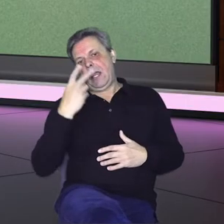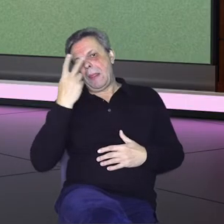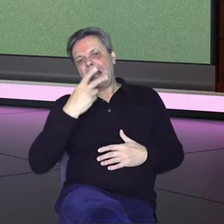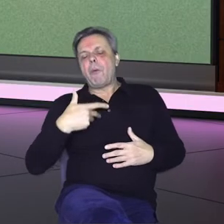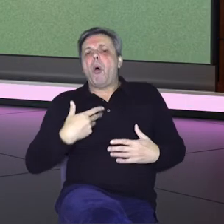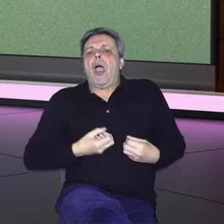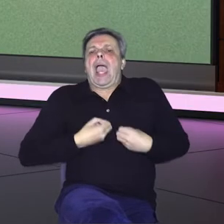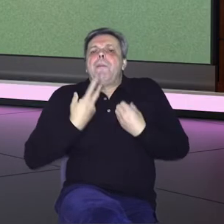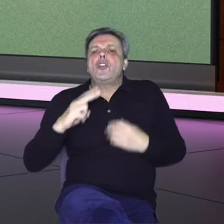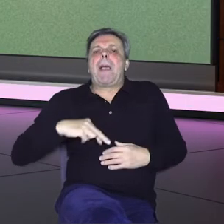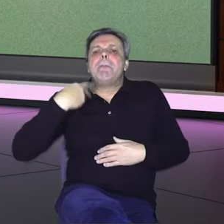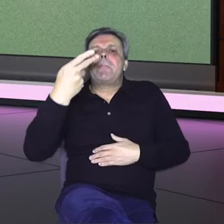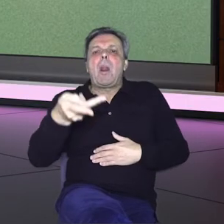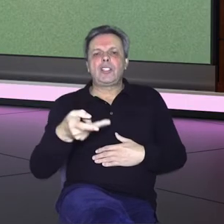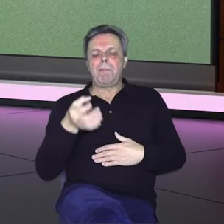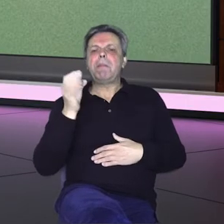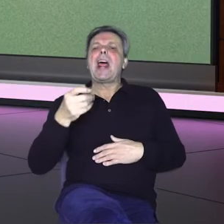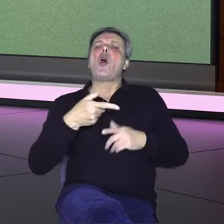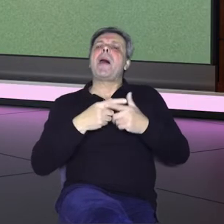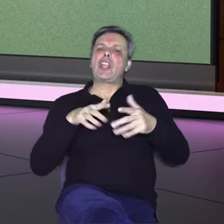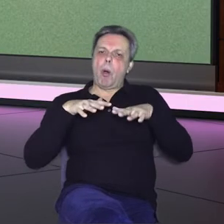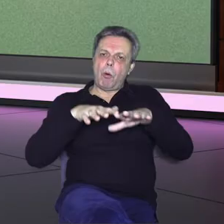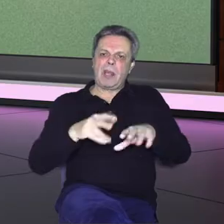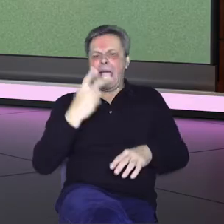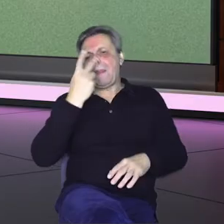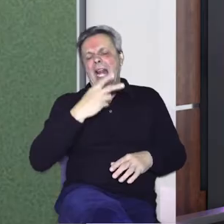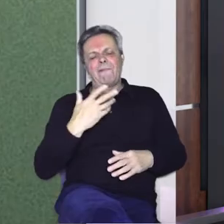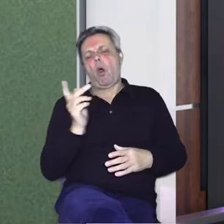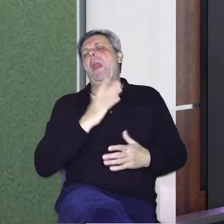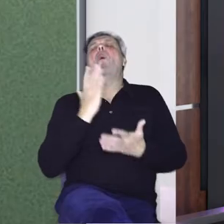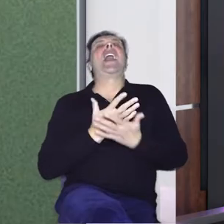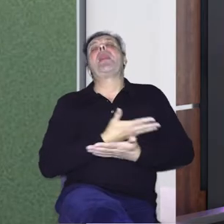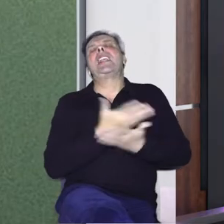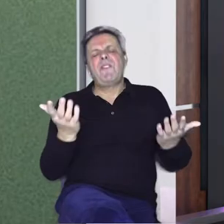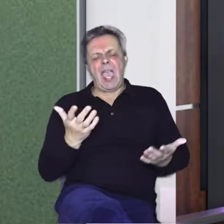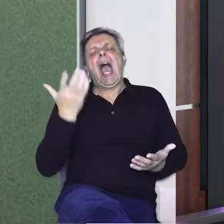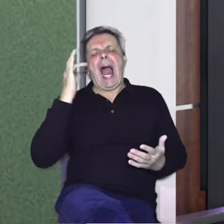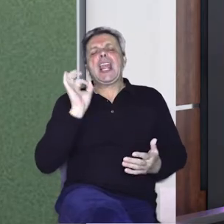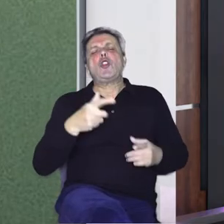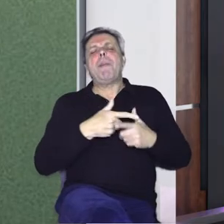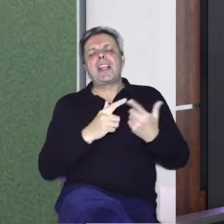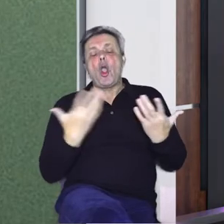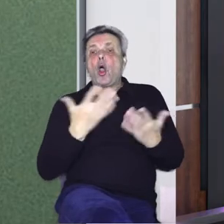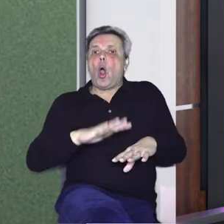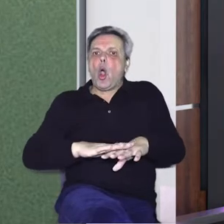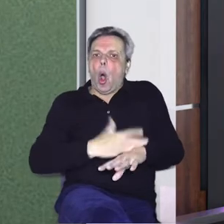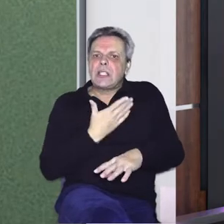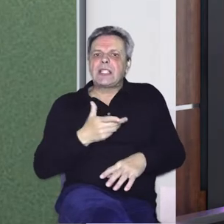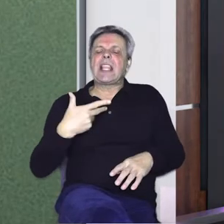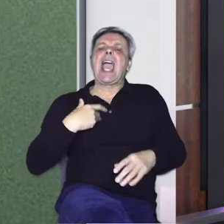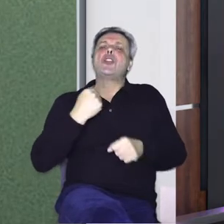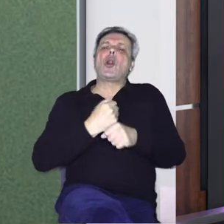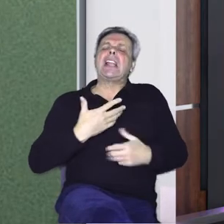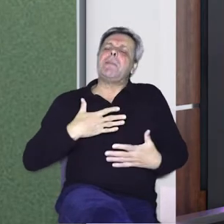te emocije prenosim na dobar dio publike. Naravno, ne uvijek na sve, ali na dobar dio publike koji osjete da to